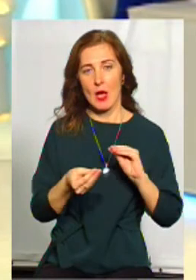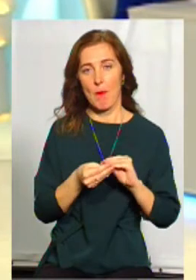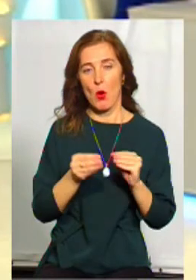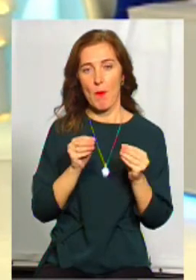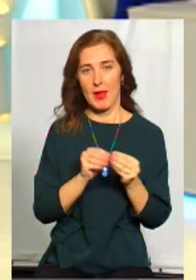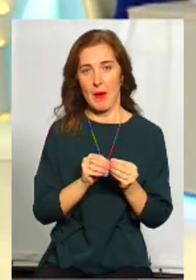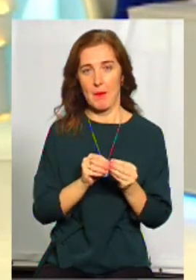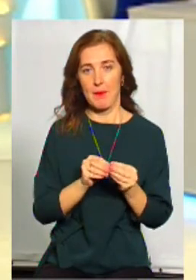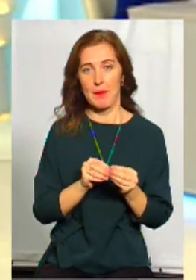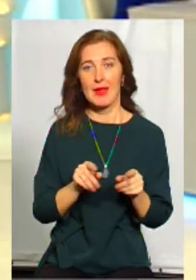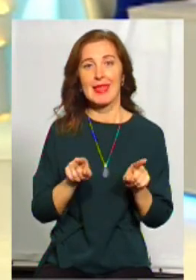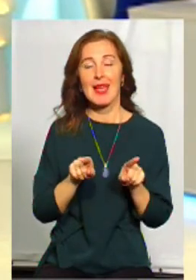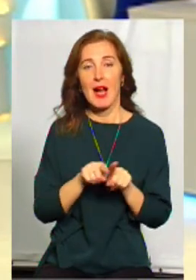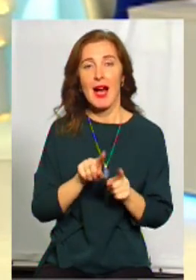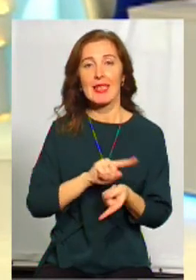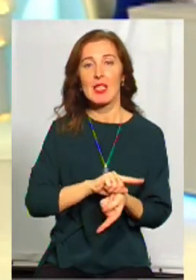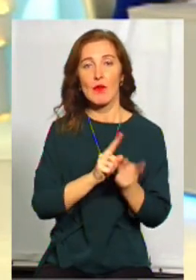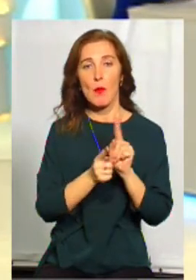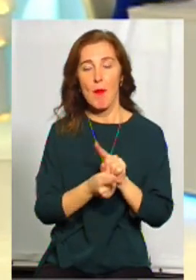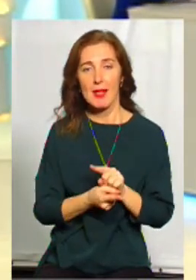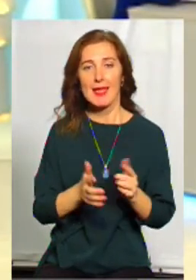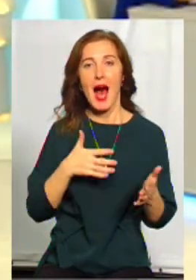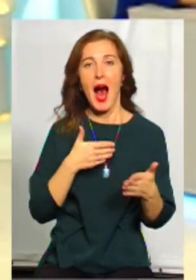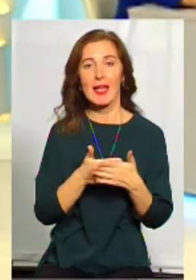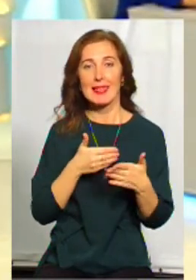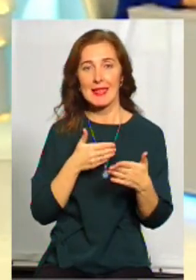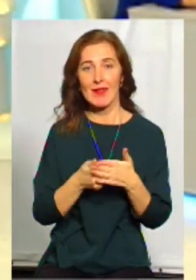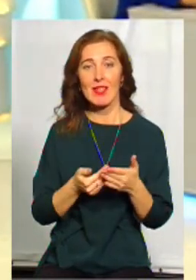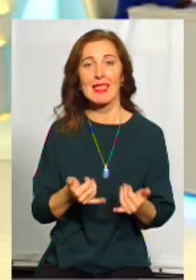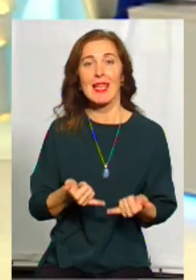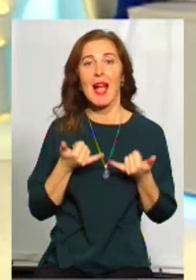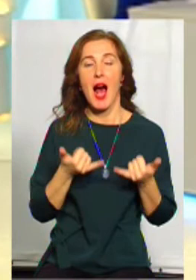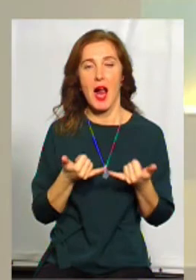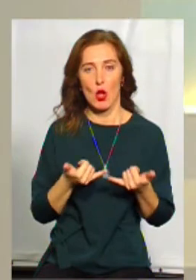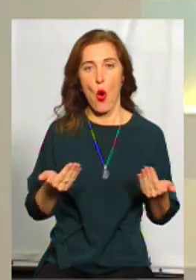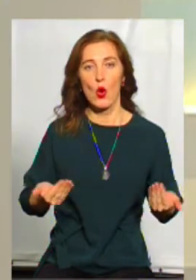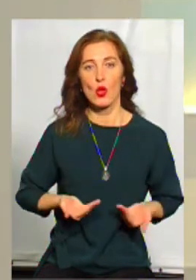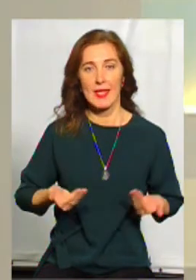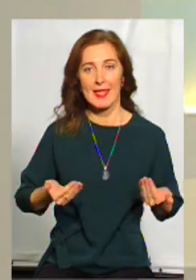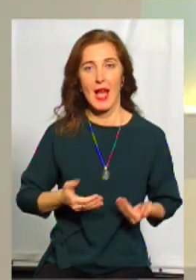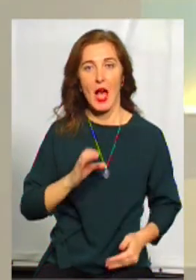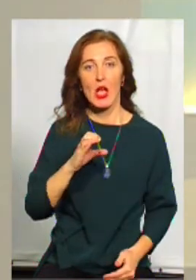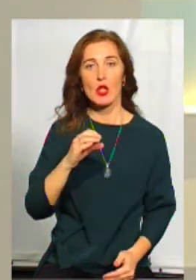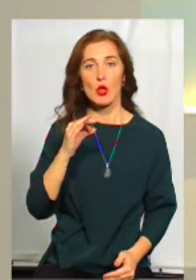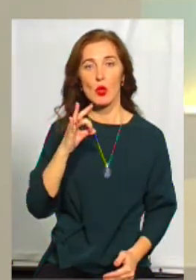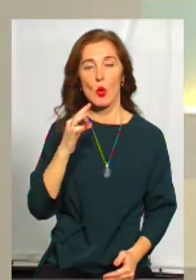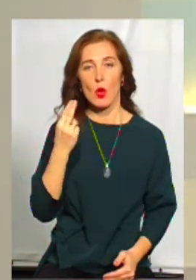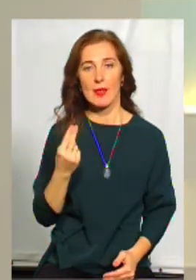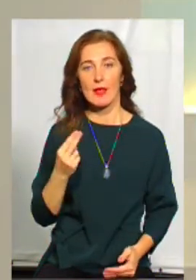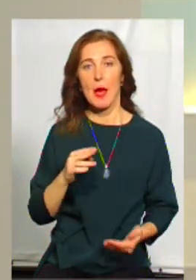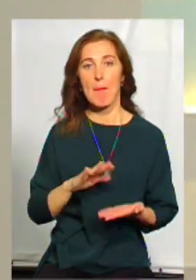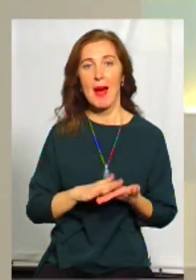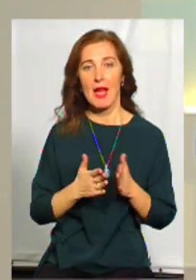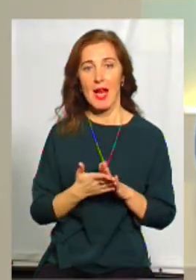напевно, трансформація активності з реального життя у соціальні мережі. Які